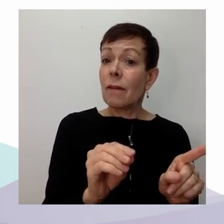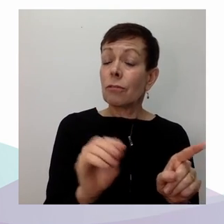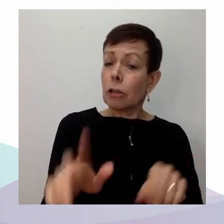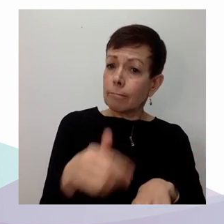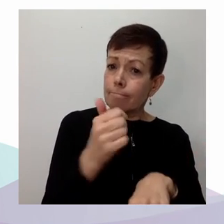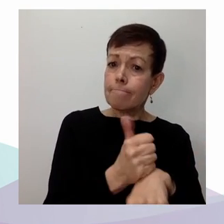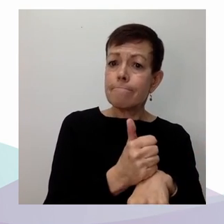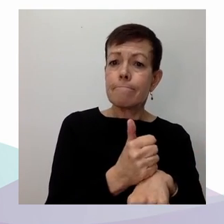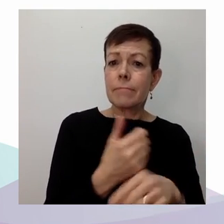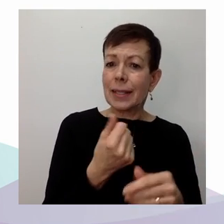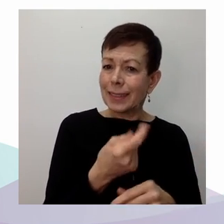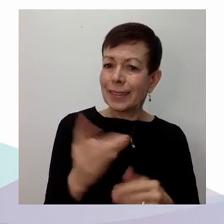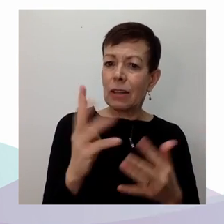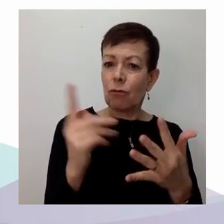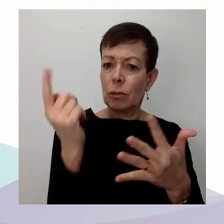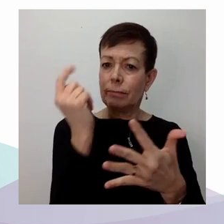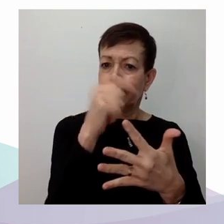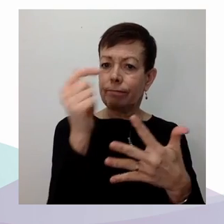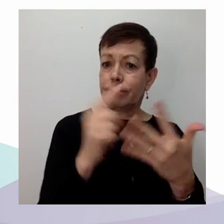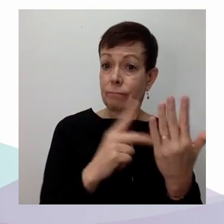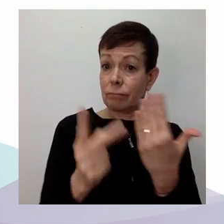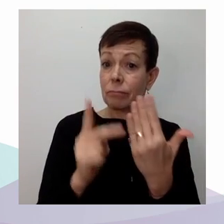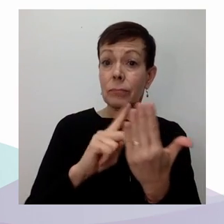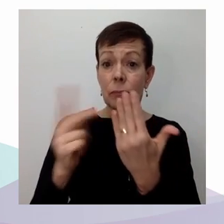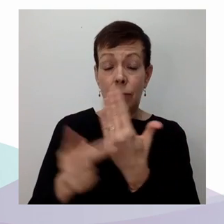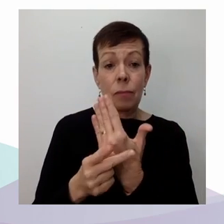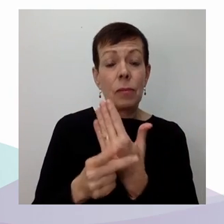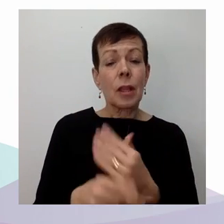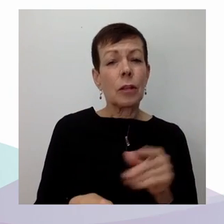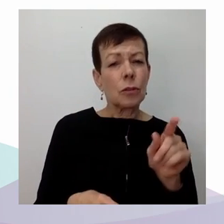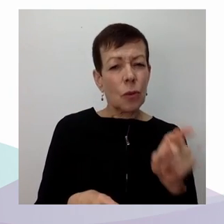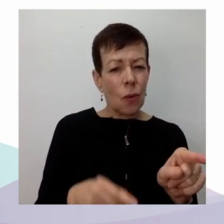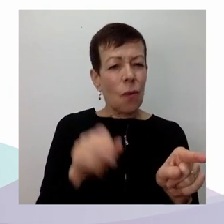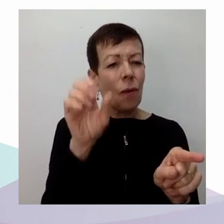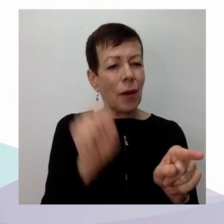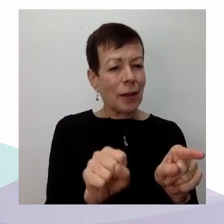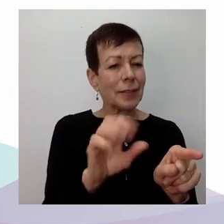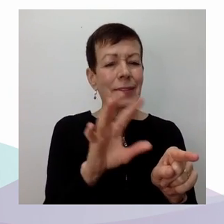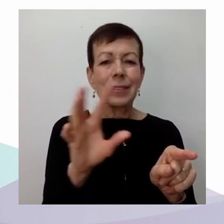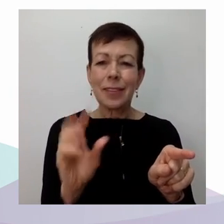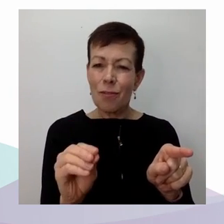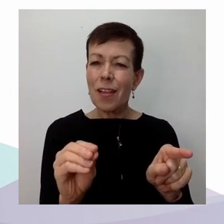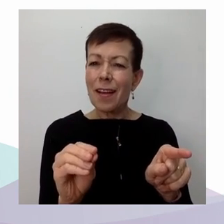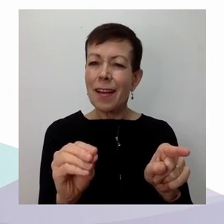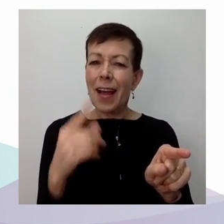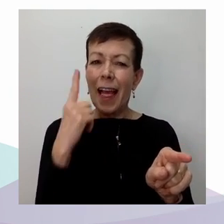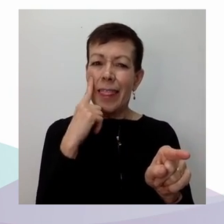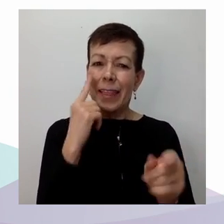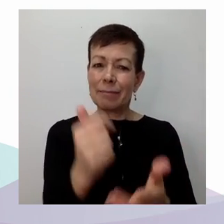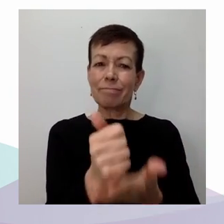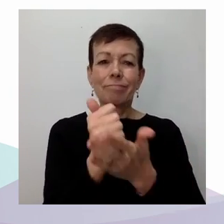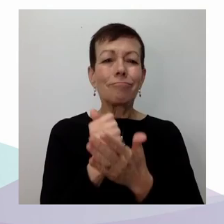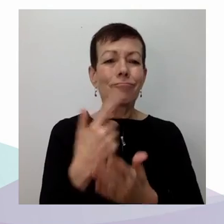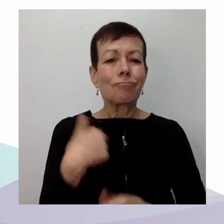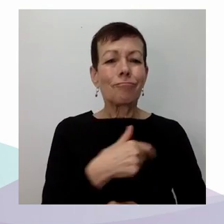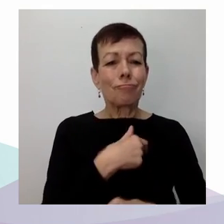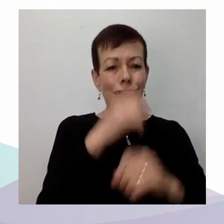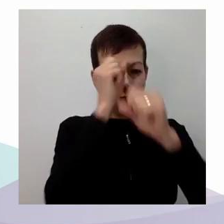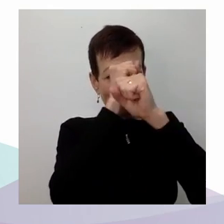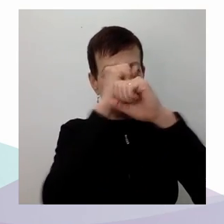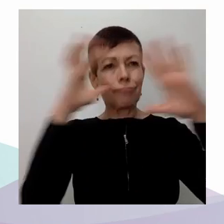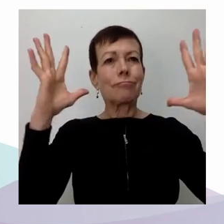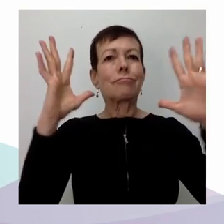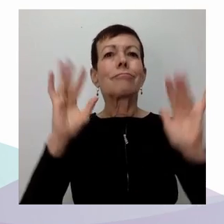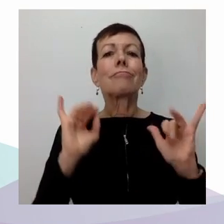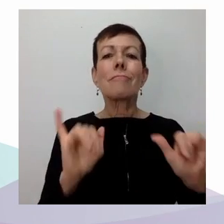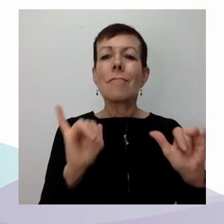clés de compréhension de la méthodologie juridique requise pour donner effet aux droits économiques